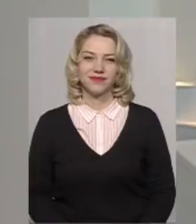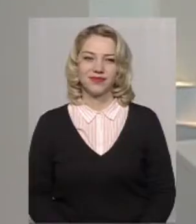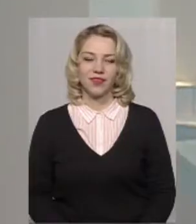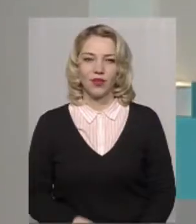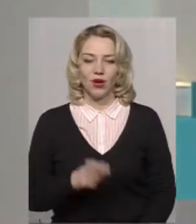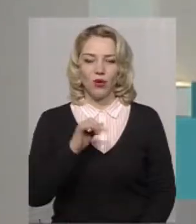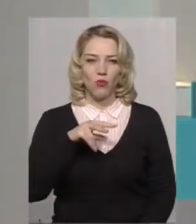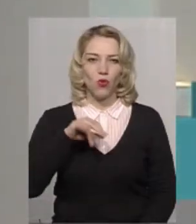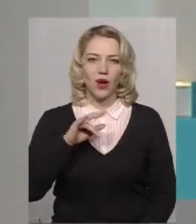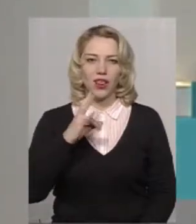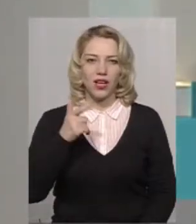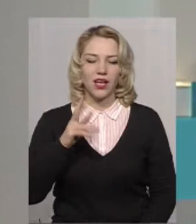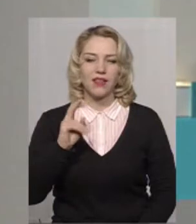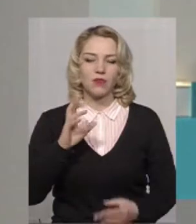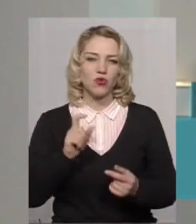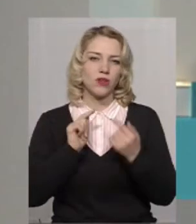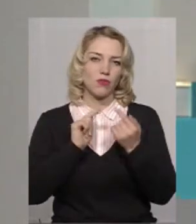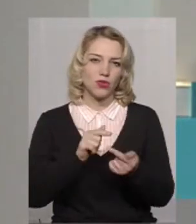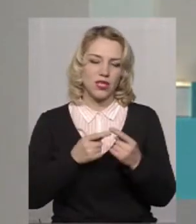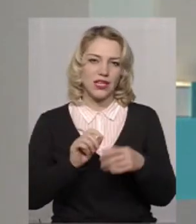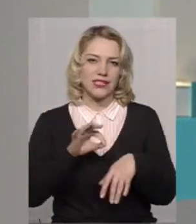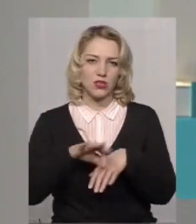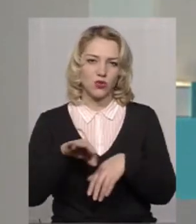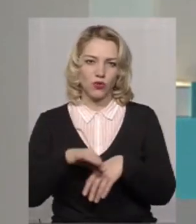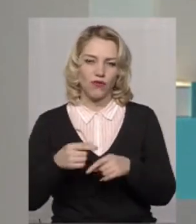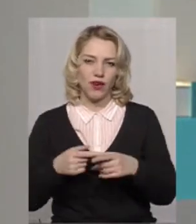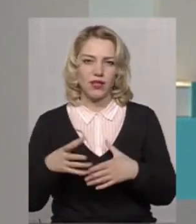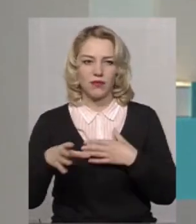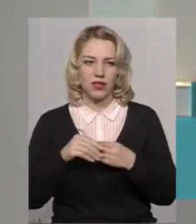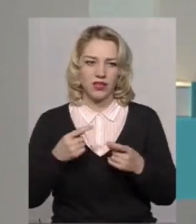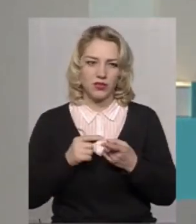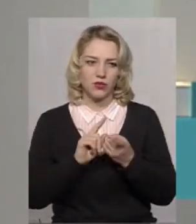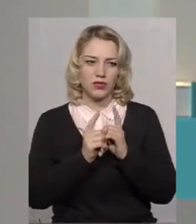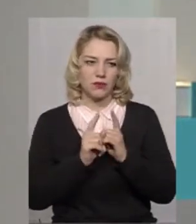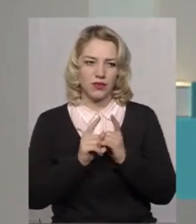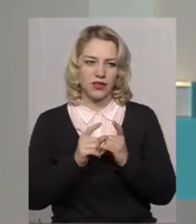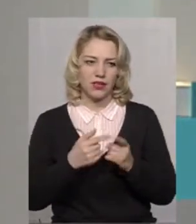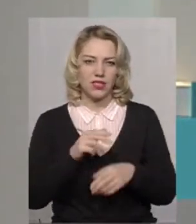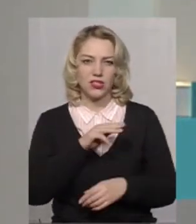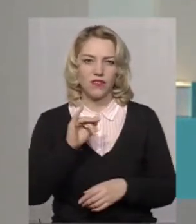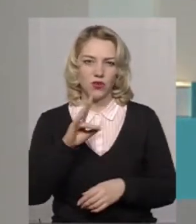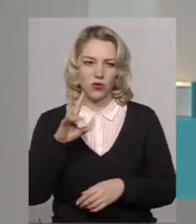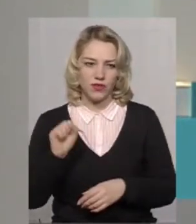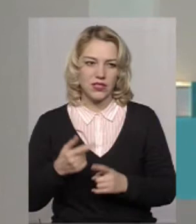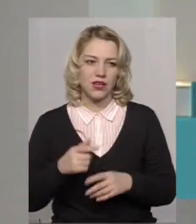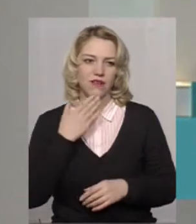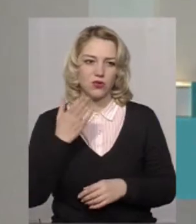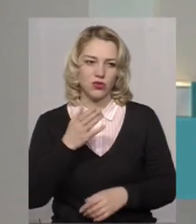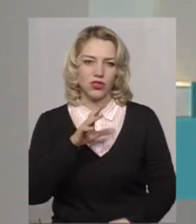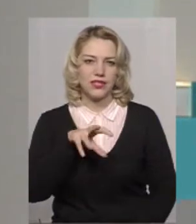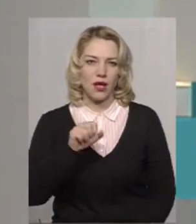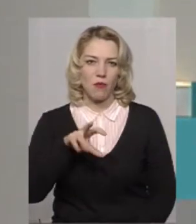Булінг. Як можна протистояти цькуванню? Ми з Оксаною Фіновською працюємо для вас у прямому ефірі у темі дня.